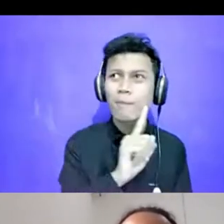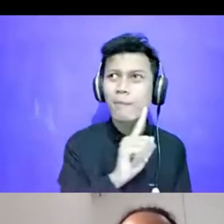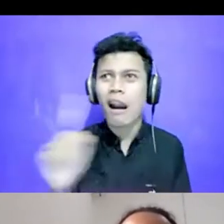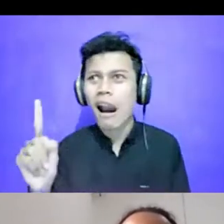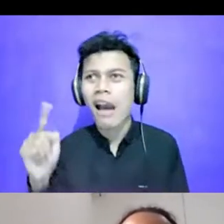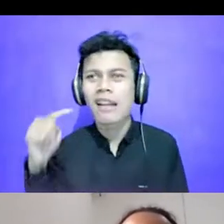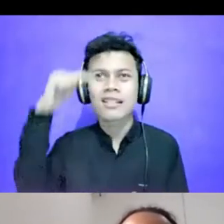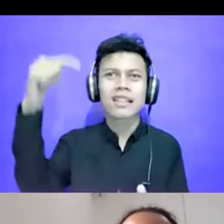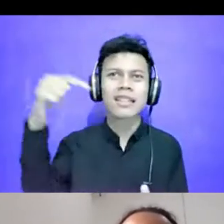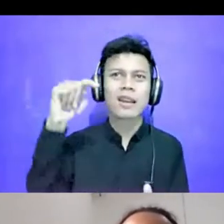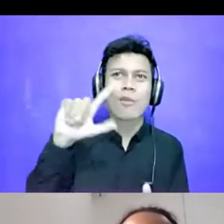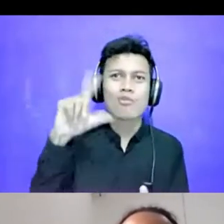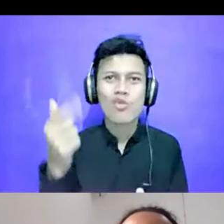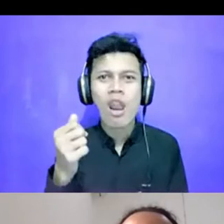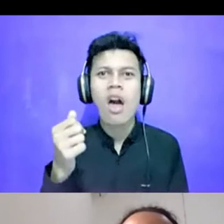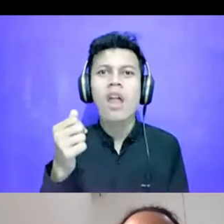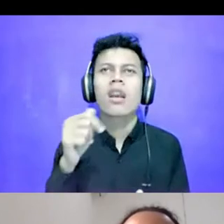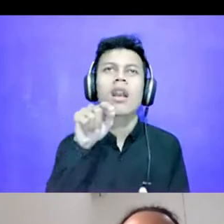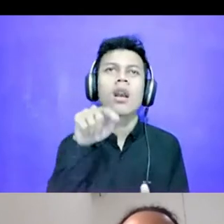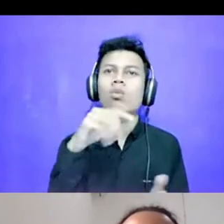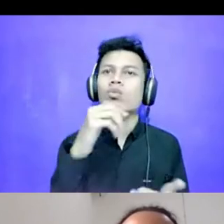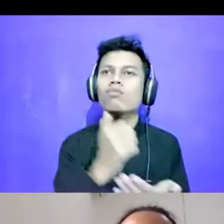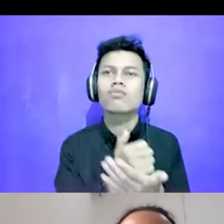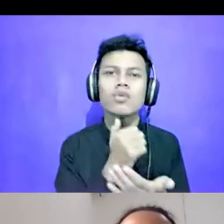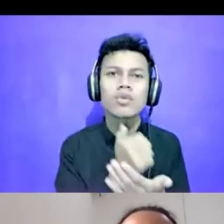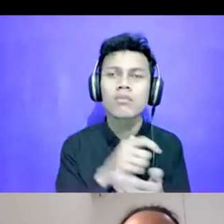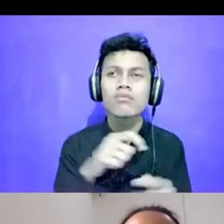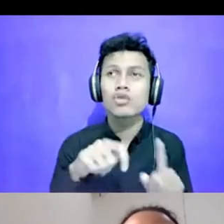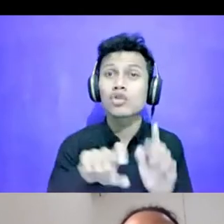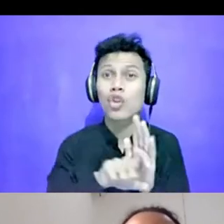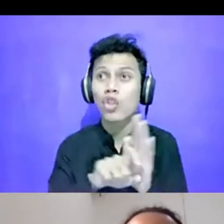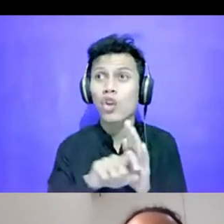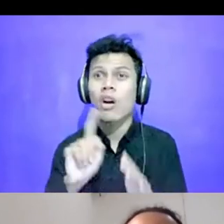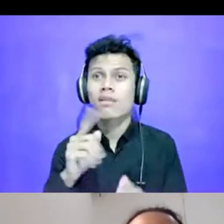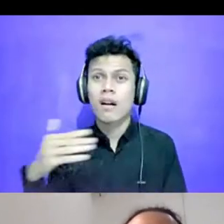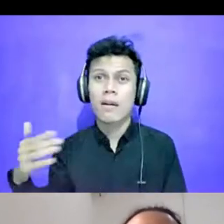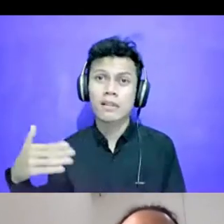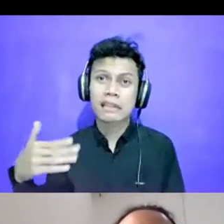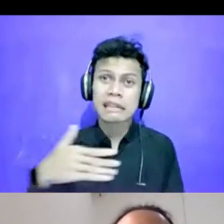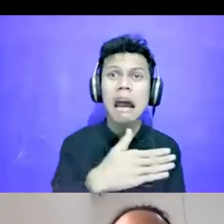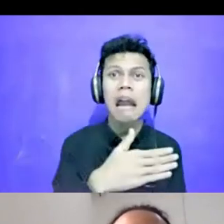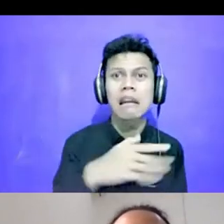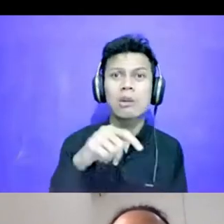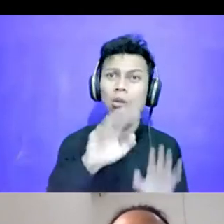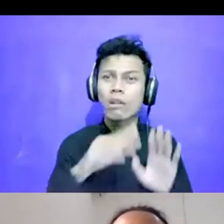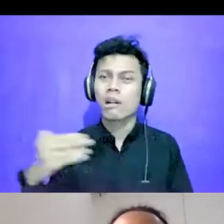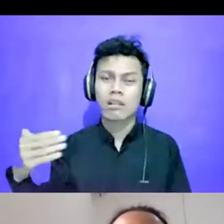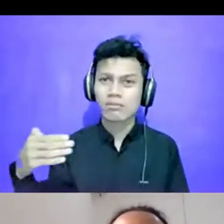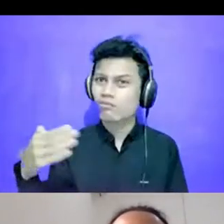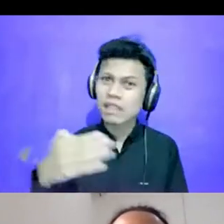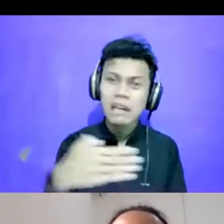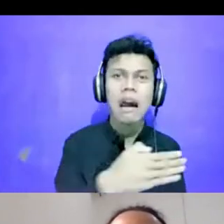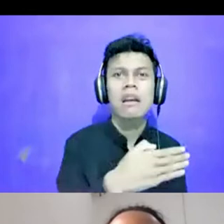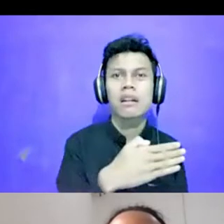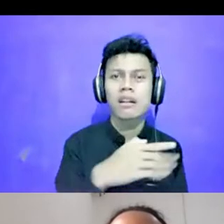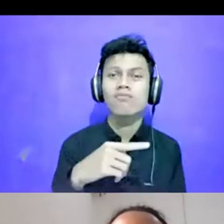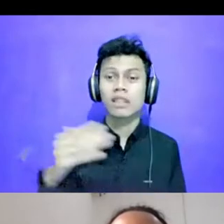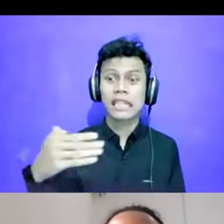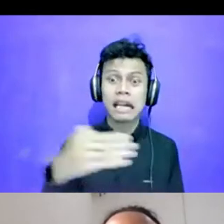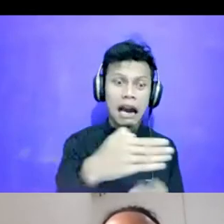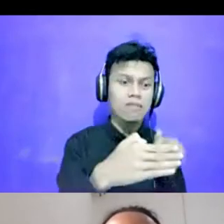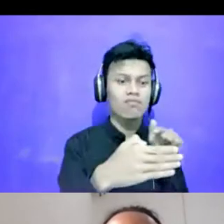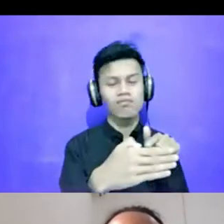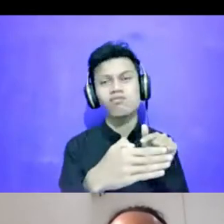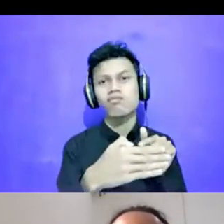Ternyata Itu Misalnya Dari Makanan Ikan Terutama Baling Banyak Dari Ikan Yang Kita Makan Atau